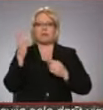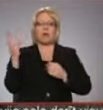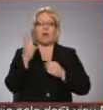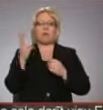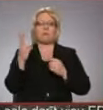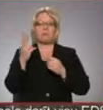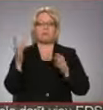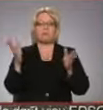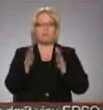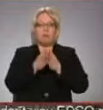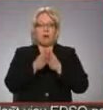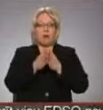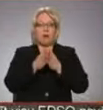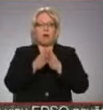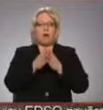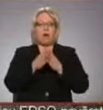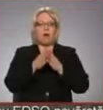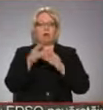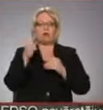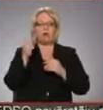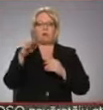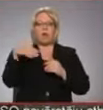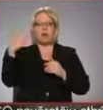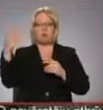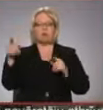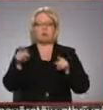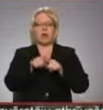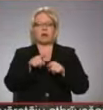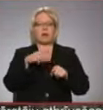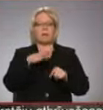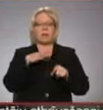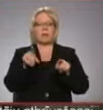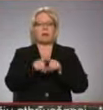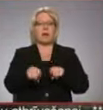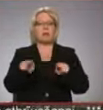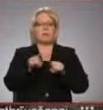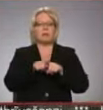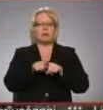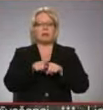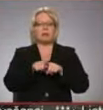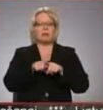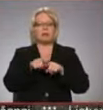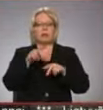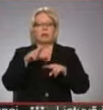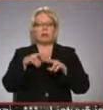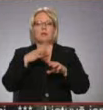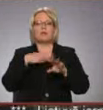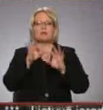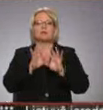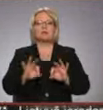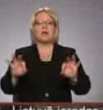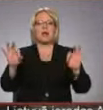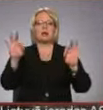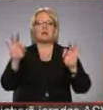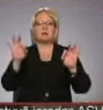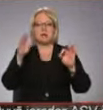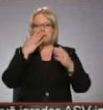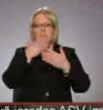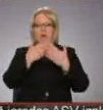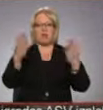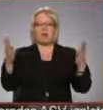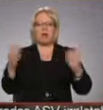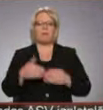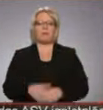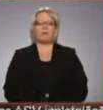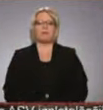kopā, tur bija vēl otrā pusi arī tāda pati rinda. Tev ēdīvās skaista panārā maina.